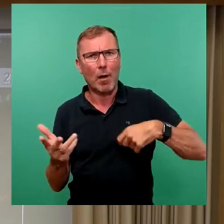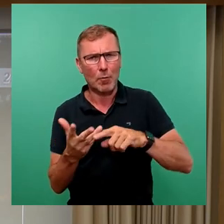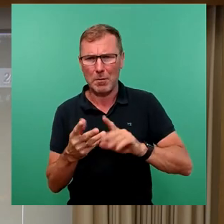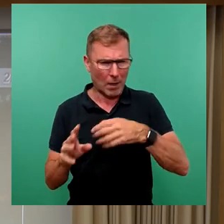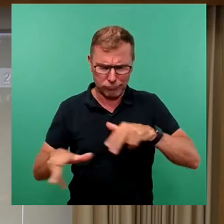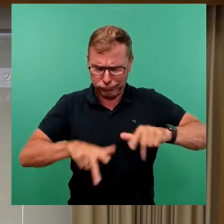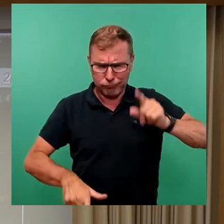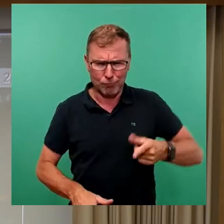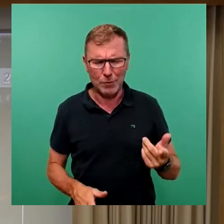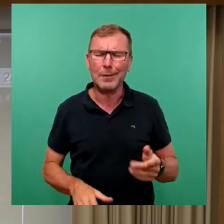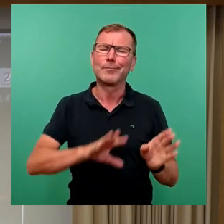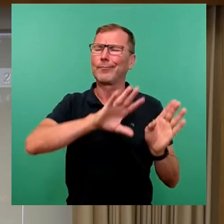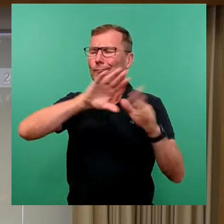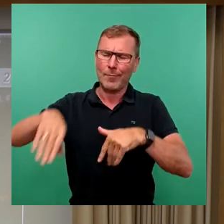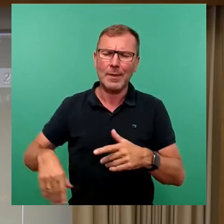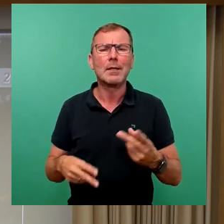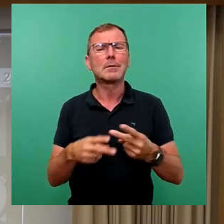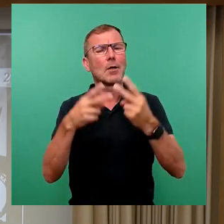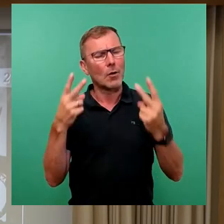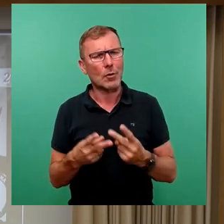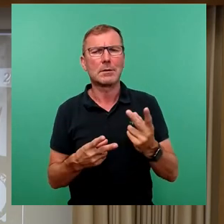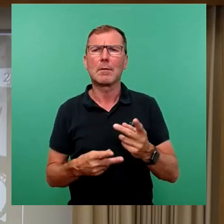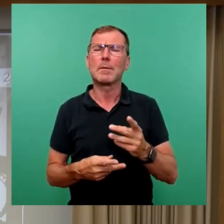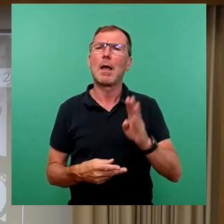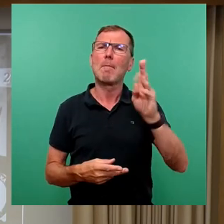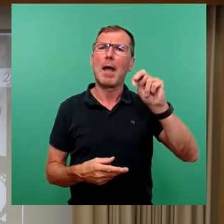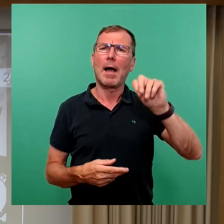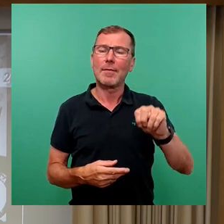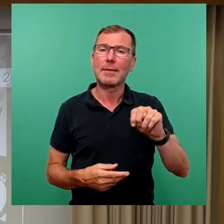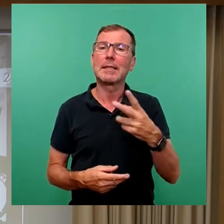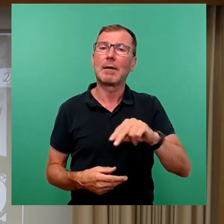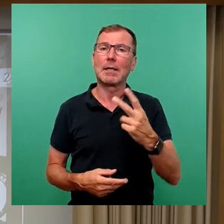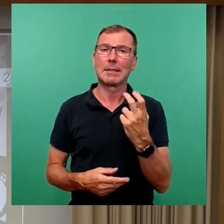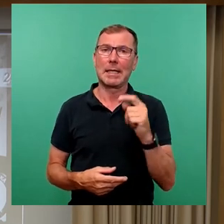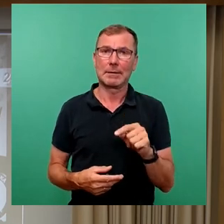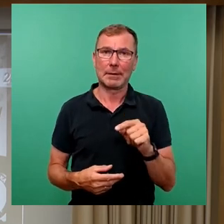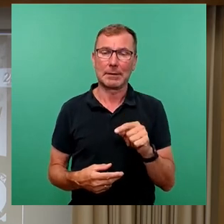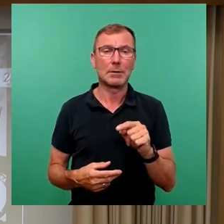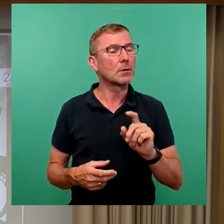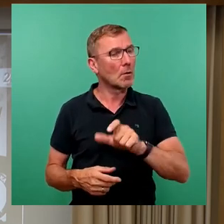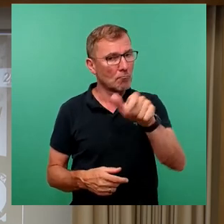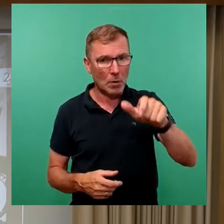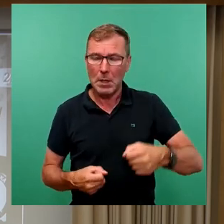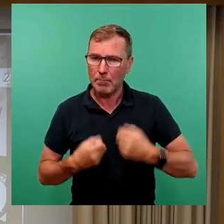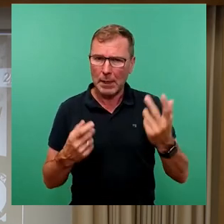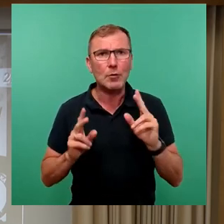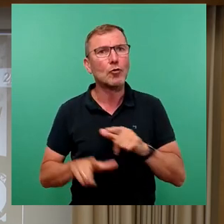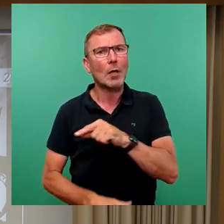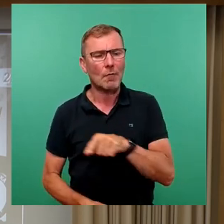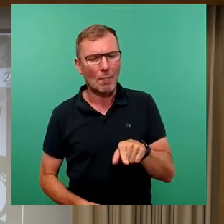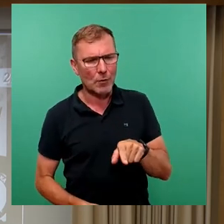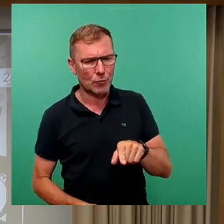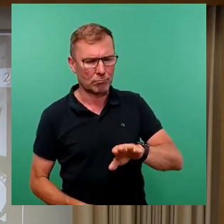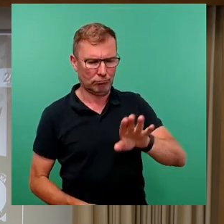Wie dem auch sei, während das Konzept beim BRN 23 Freibierplenum die Massen begeisterte, ließ die Stadtverwaltung ihren